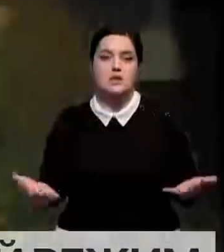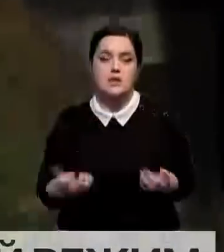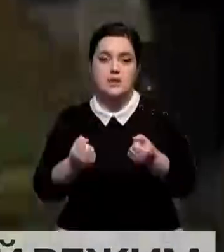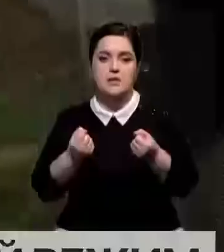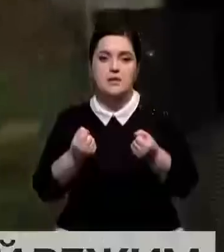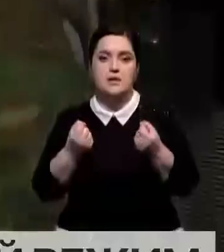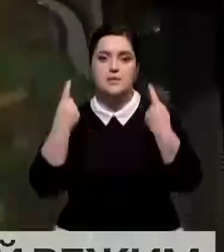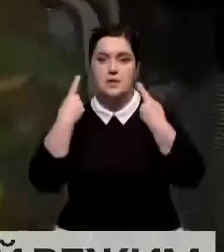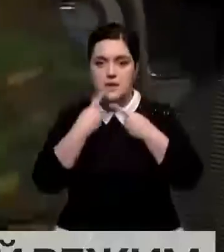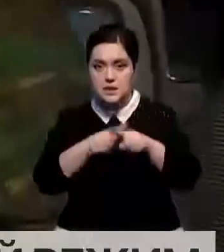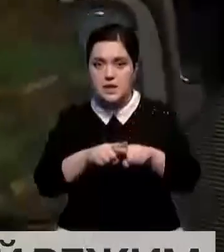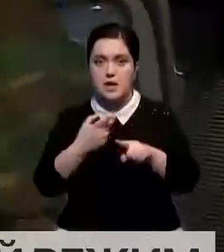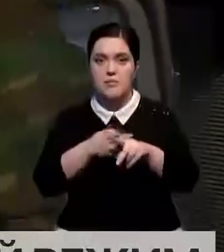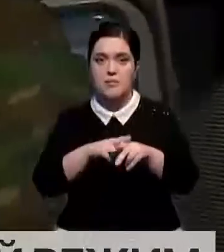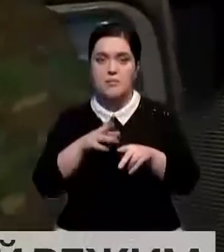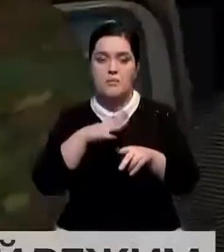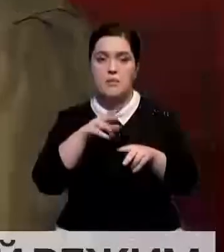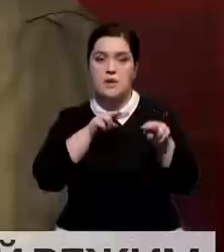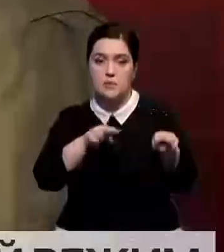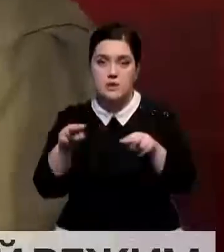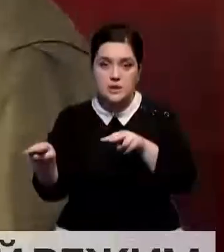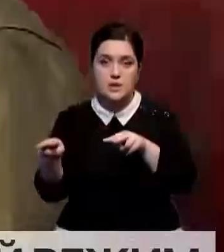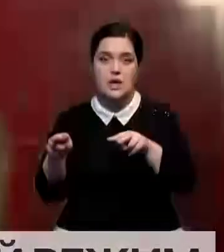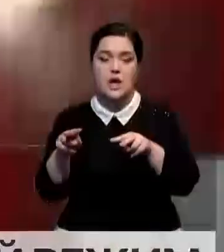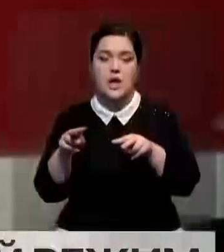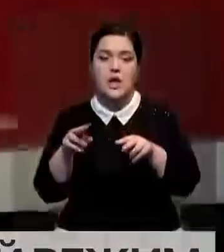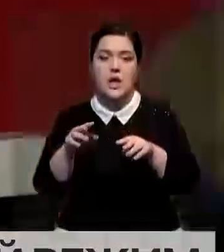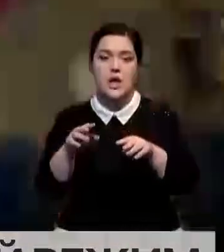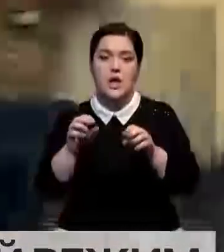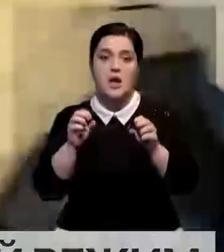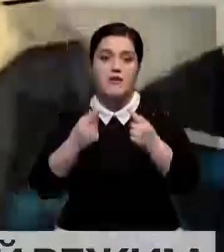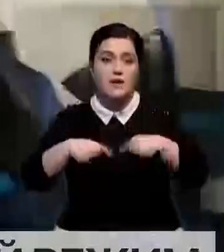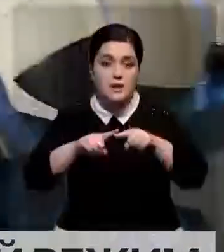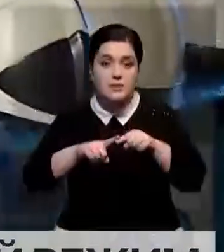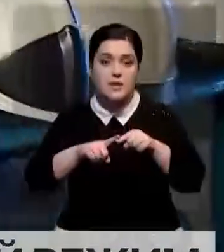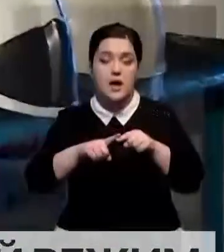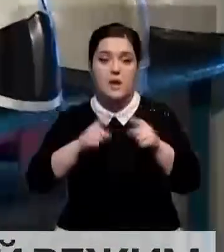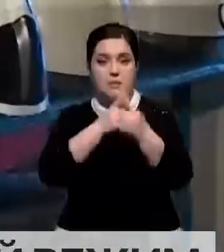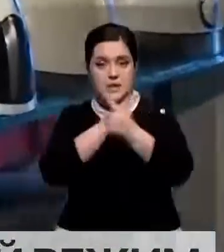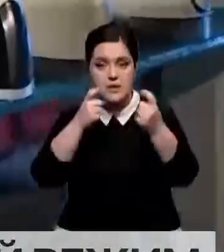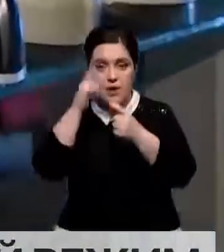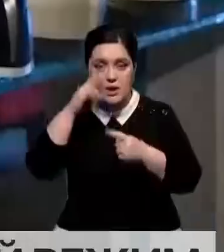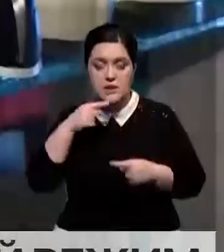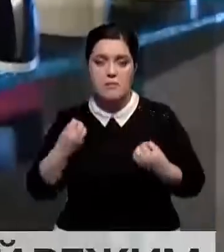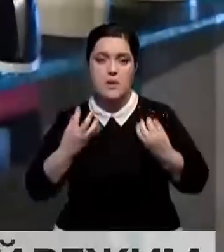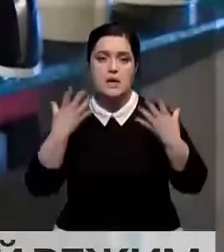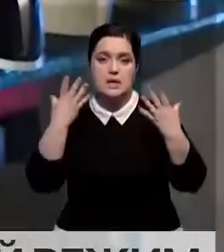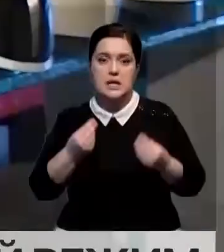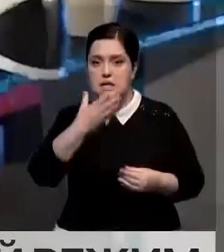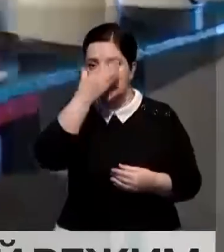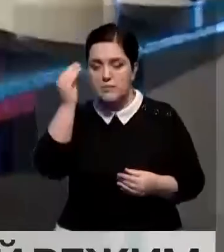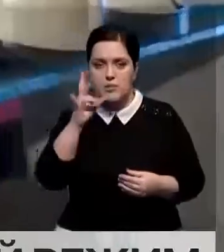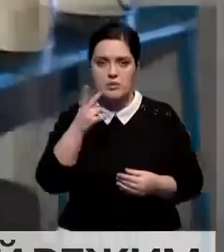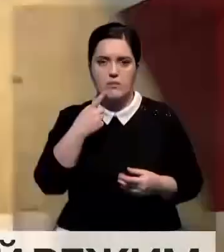единиц спасательной техники. Везде прошли смотры сил и средств. В профильном ведомстве призывают казахстанцев в праздничные дни